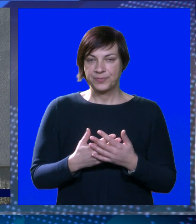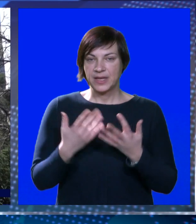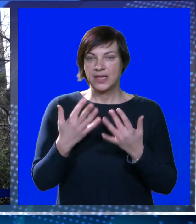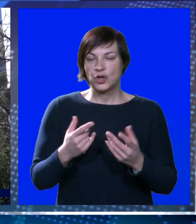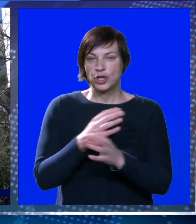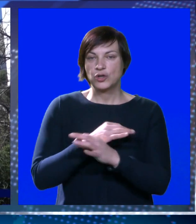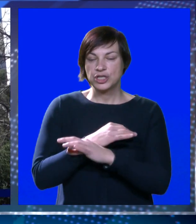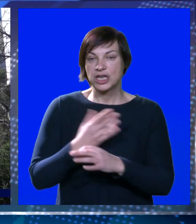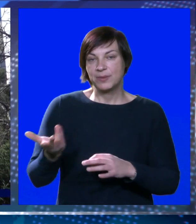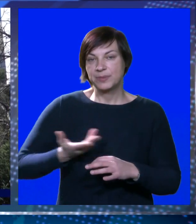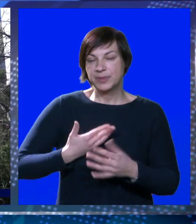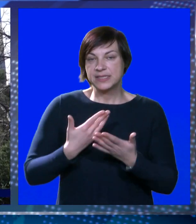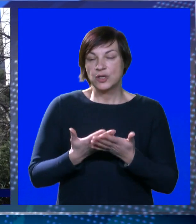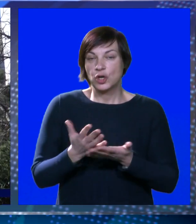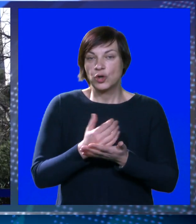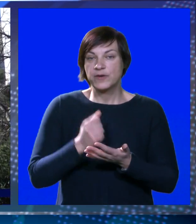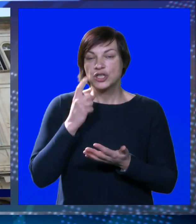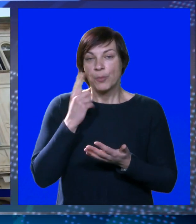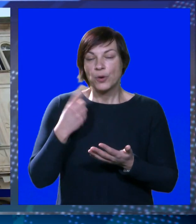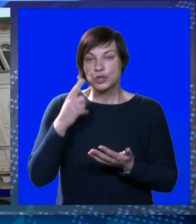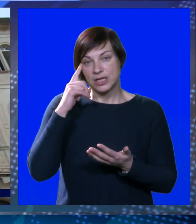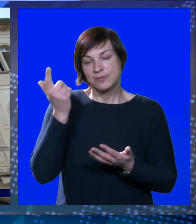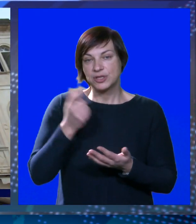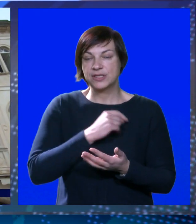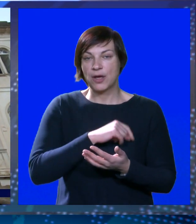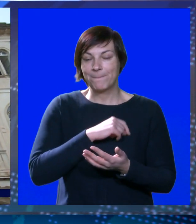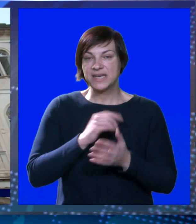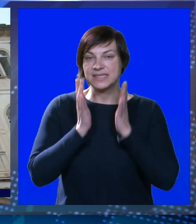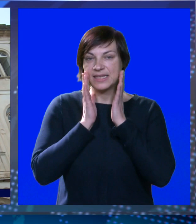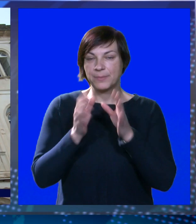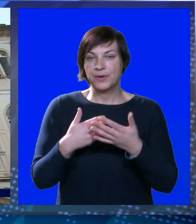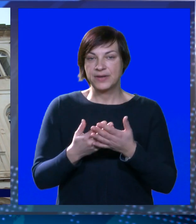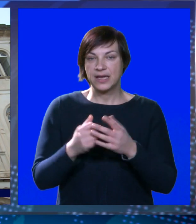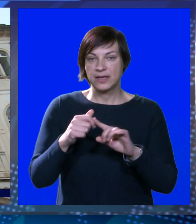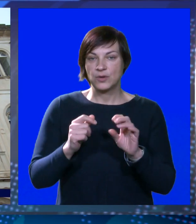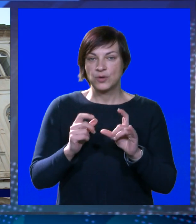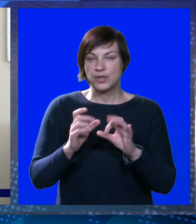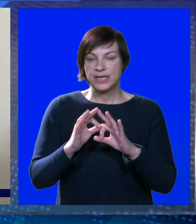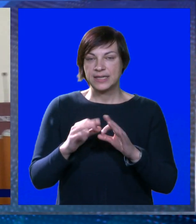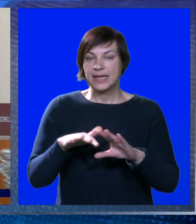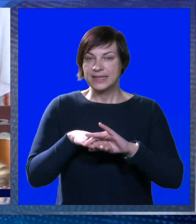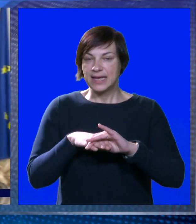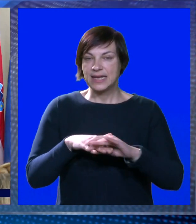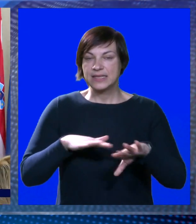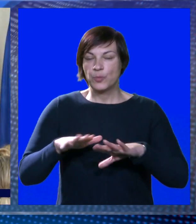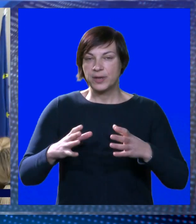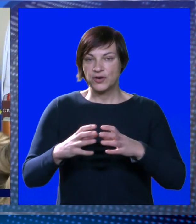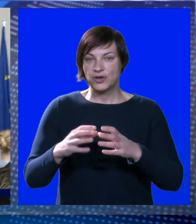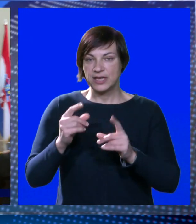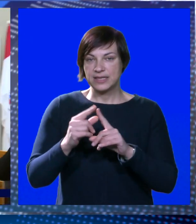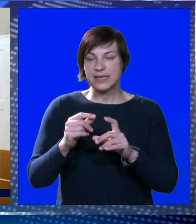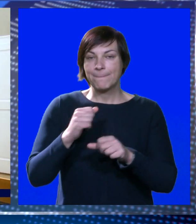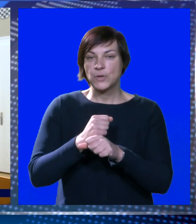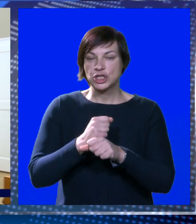Koliko je žalbi pristiglo, a koliko ih je uvaženo, pokušali smo doznati od predsjednice povjerenstva Anite Korde, inače djelatnice iz Upravnog odjela za